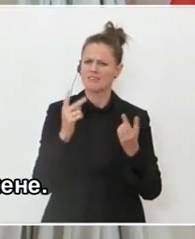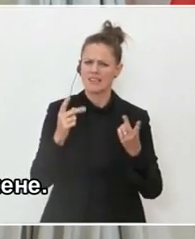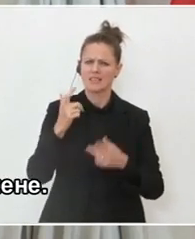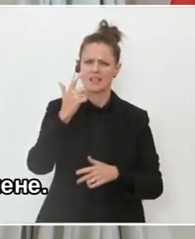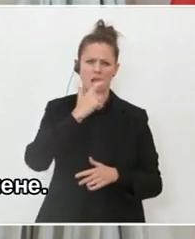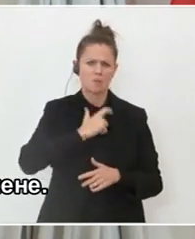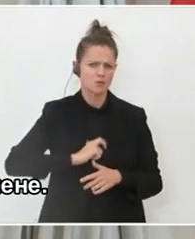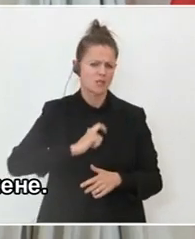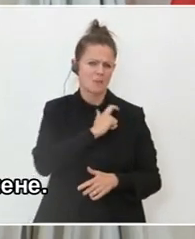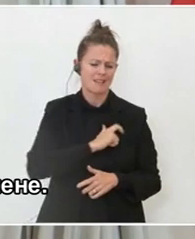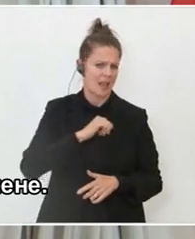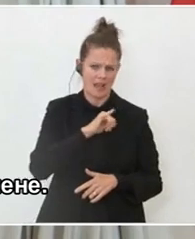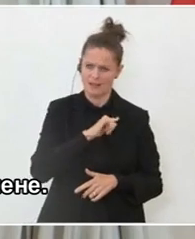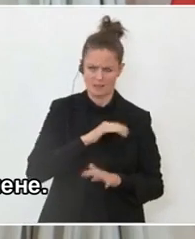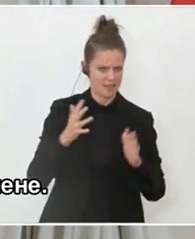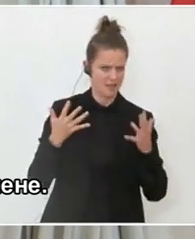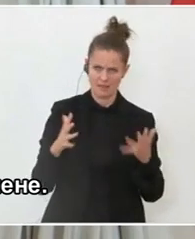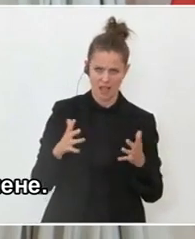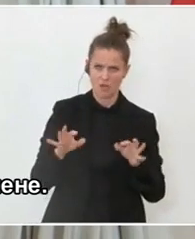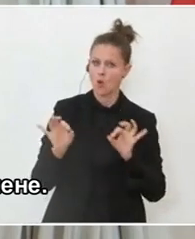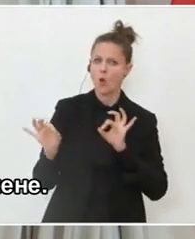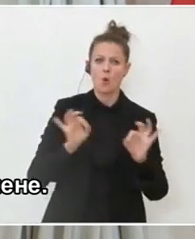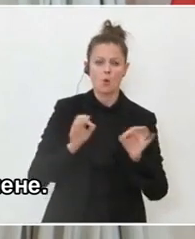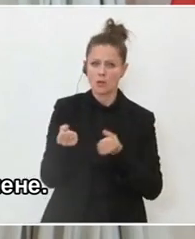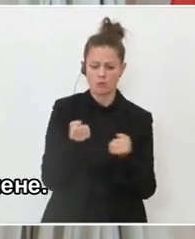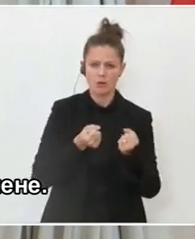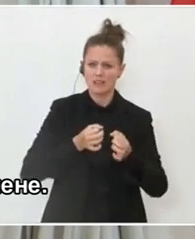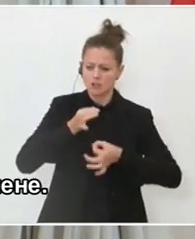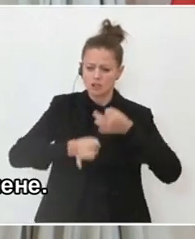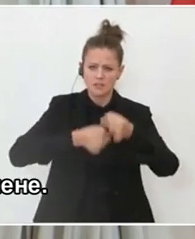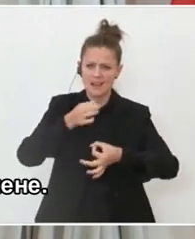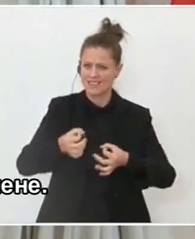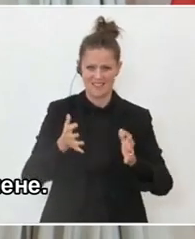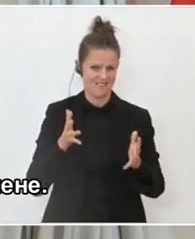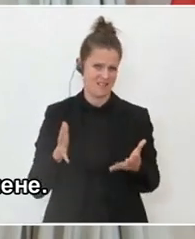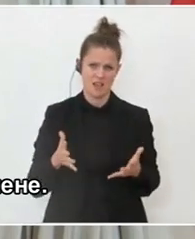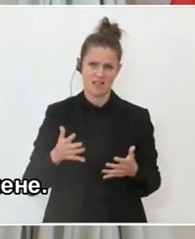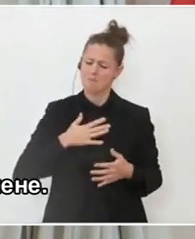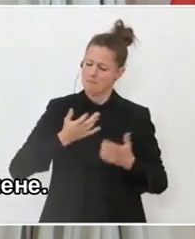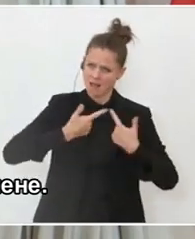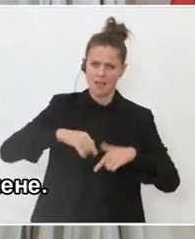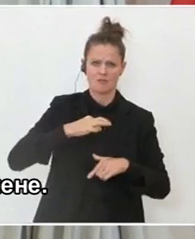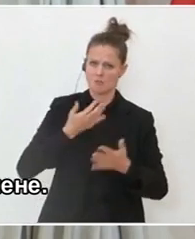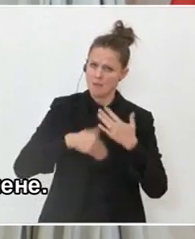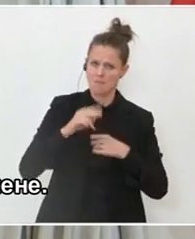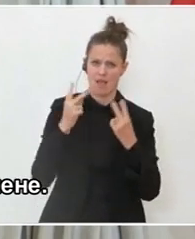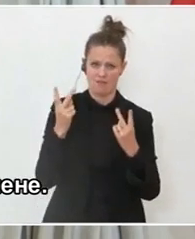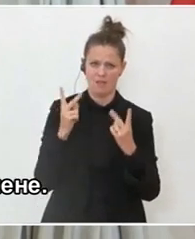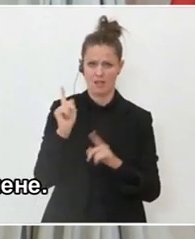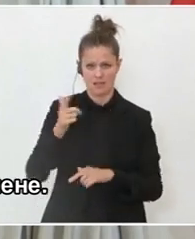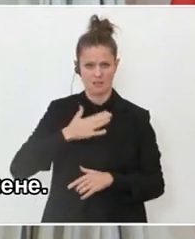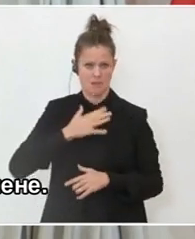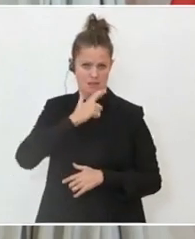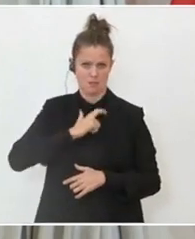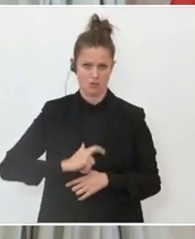Parteiinteressen oder politische Taktiken gehen, denn mein Land ist mir wichtiger als meine Person.